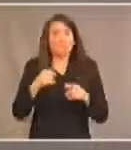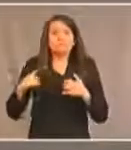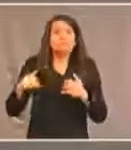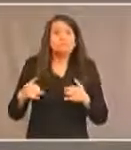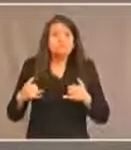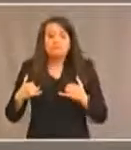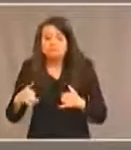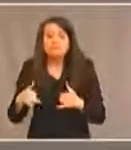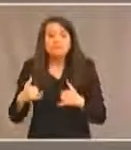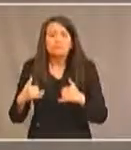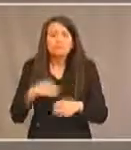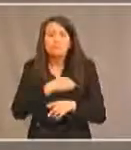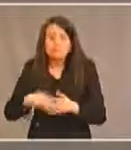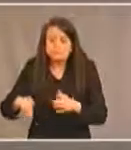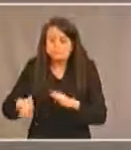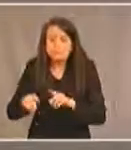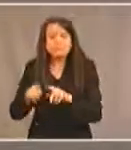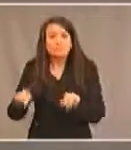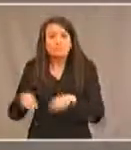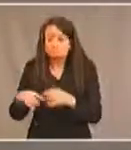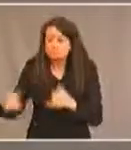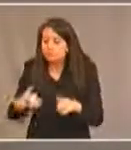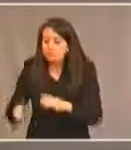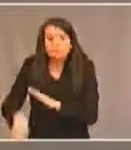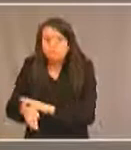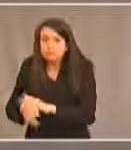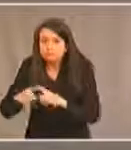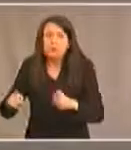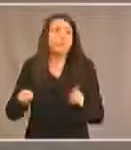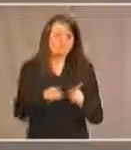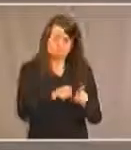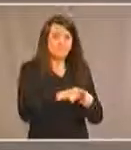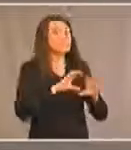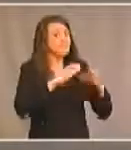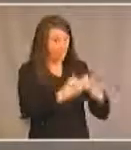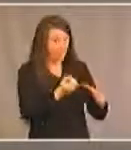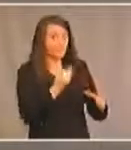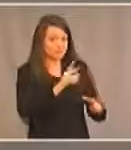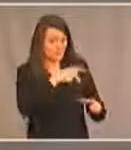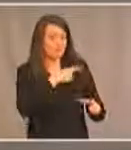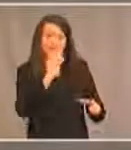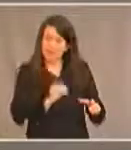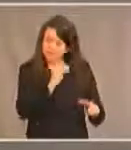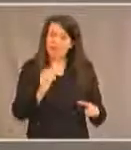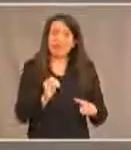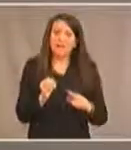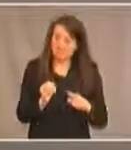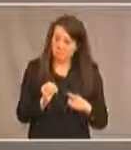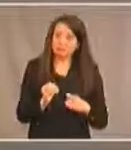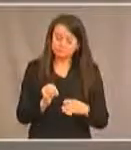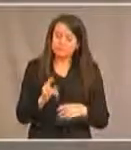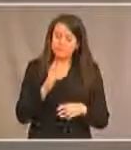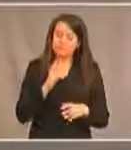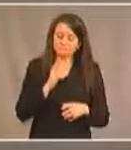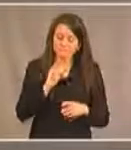municipal. Et même dans le secteur privé en Ontario, les